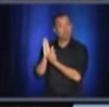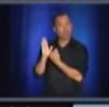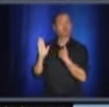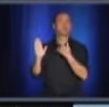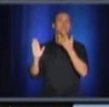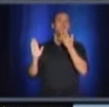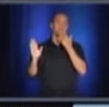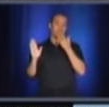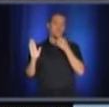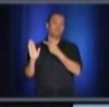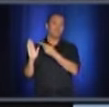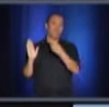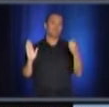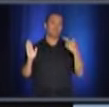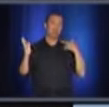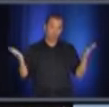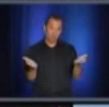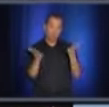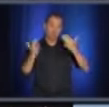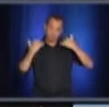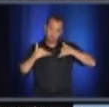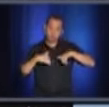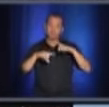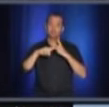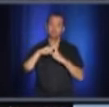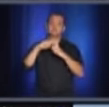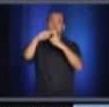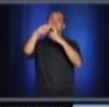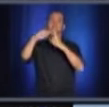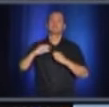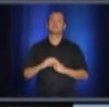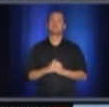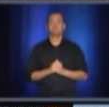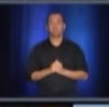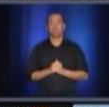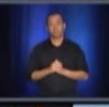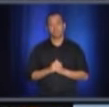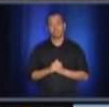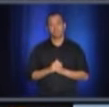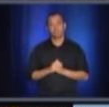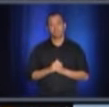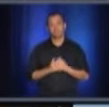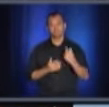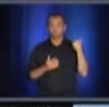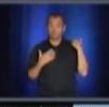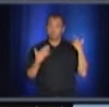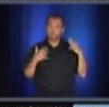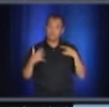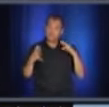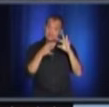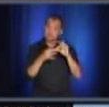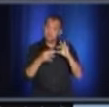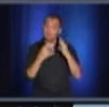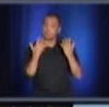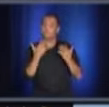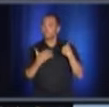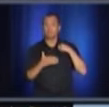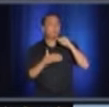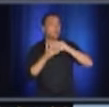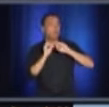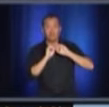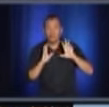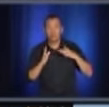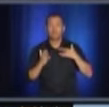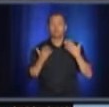est volontaire. Mais c'est certain, comme je l'ai dit tout à l'heure, puis je n peut-être pas été assez clair, c'est l'approche qu'on prend